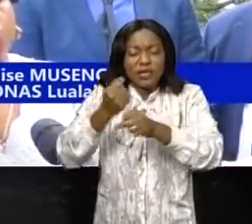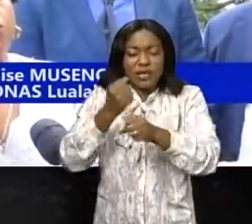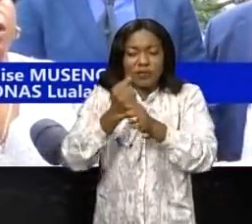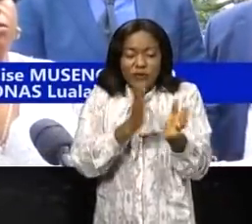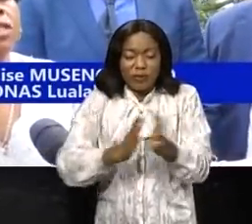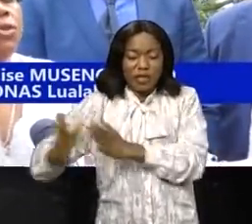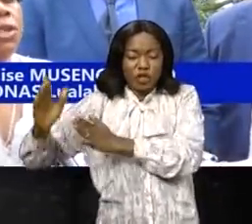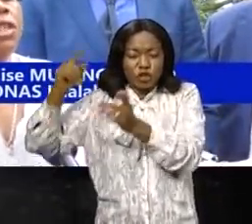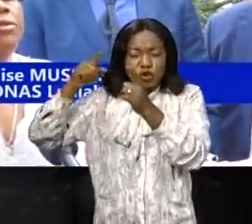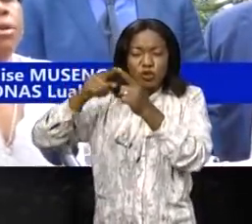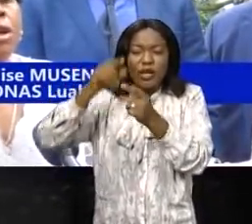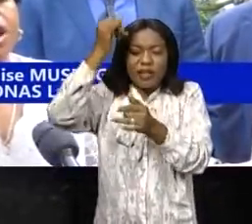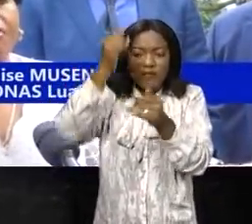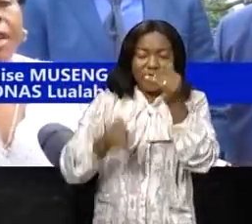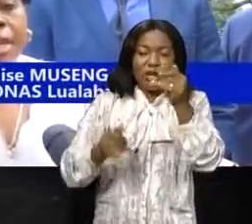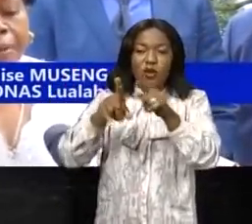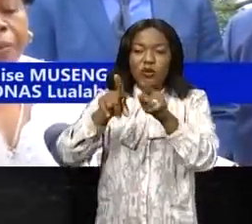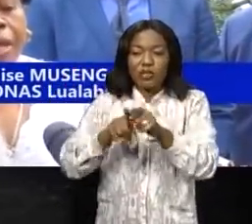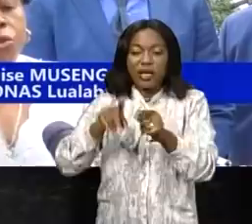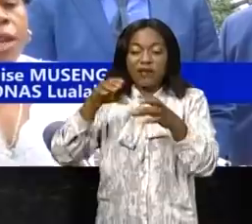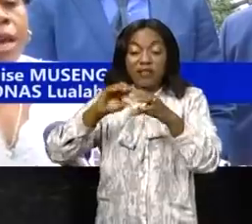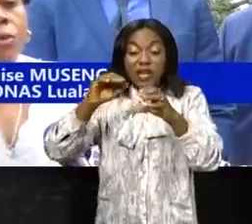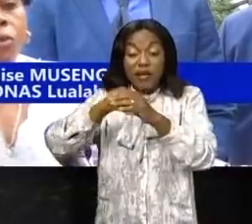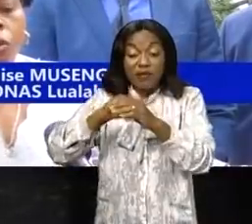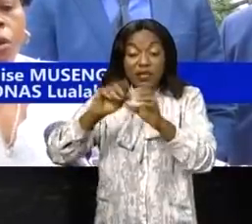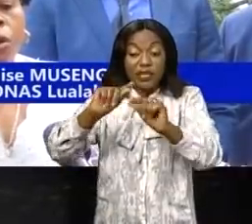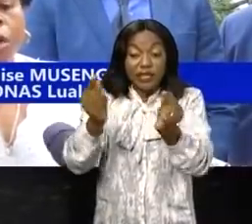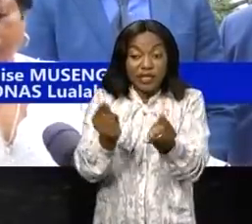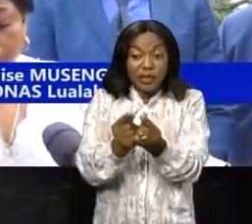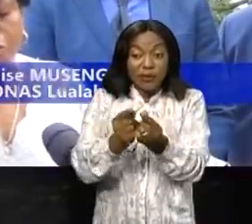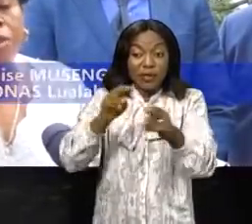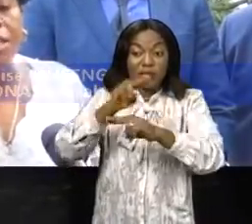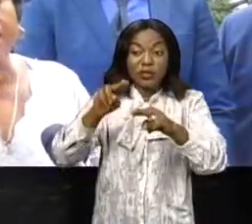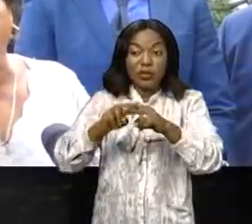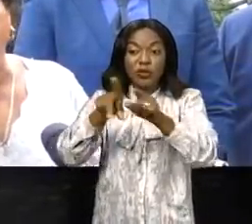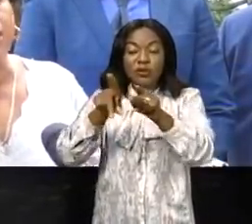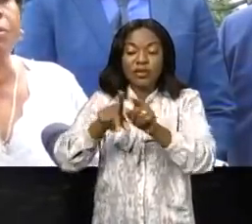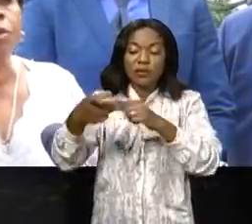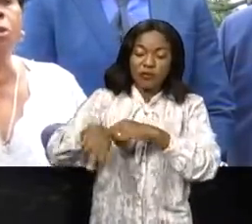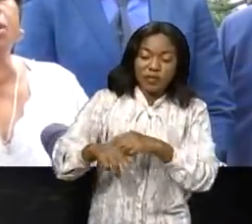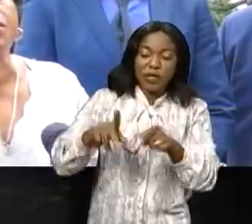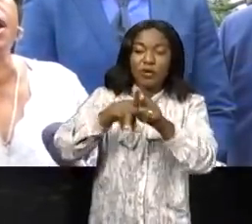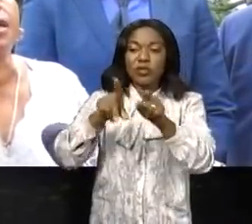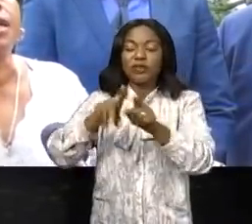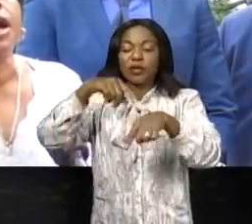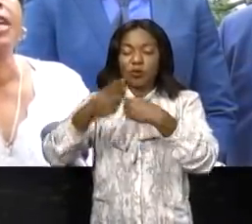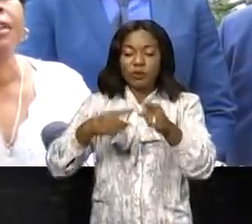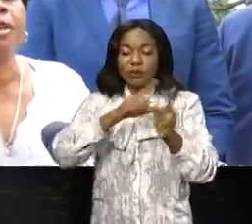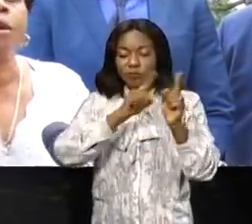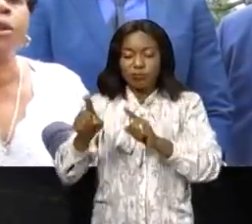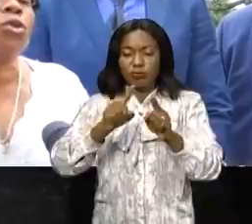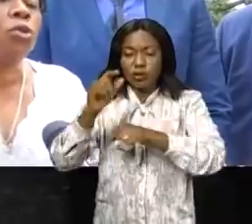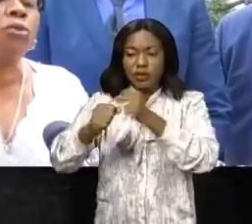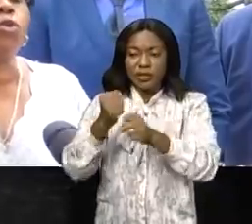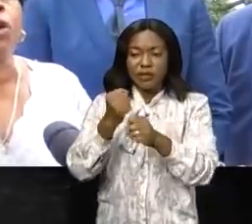jusqu'au niveau de l'harmonisation des travaux avec l'équipe nationale où l'équipe provinciale et notre équipe doivent commencer à aller à